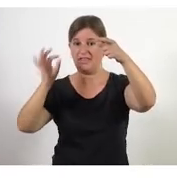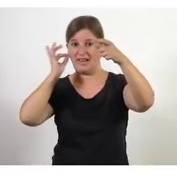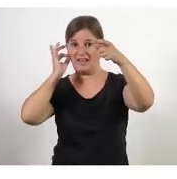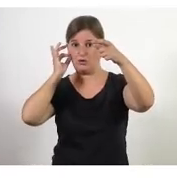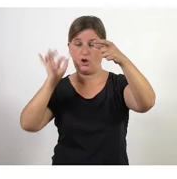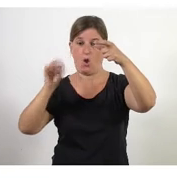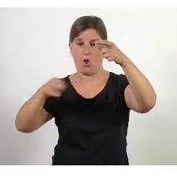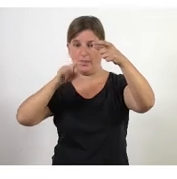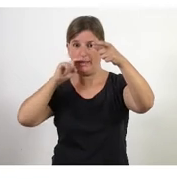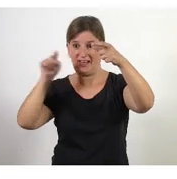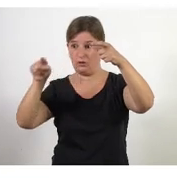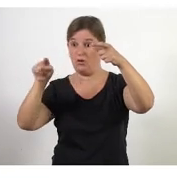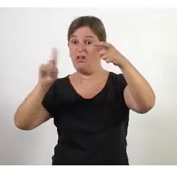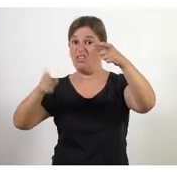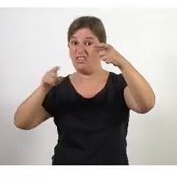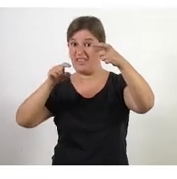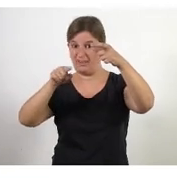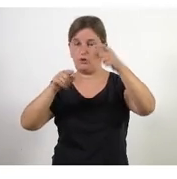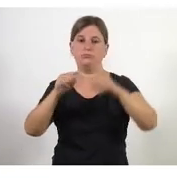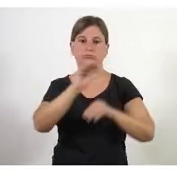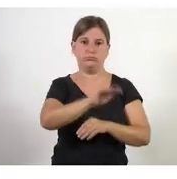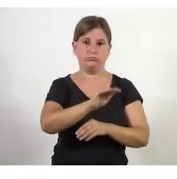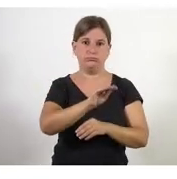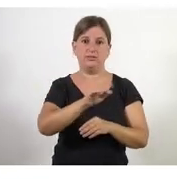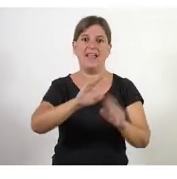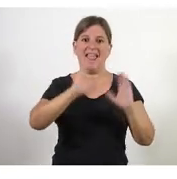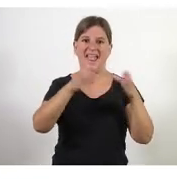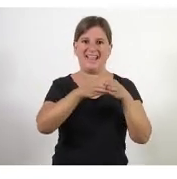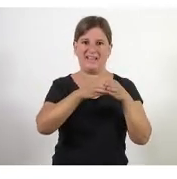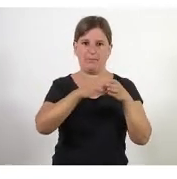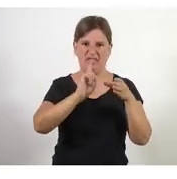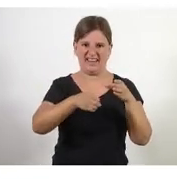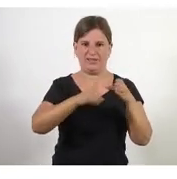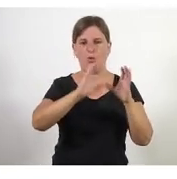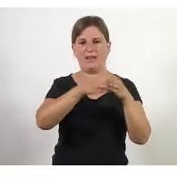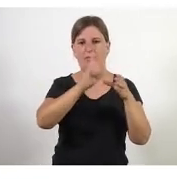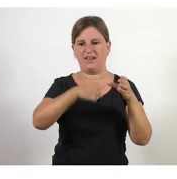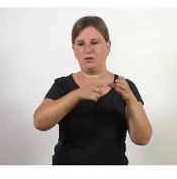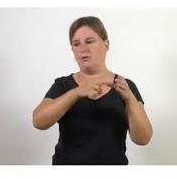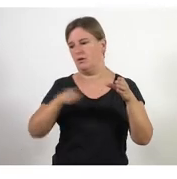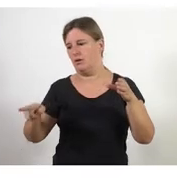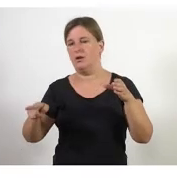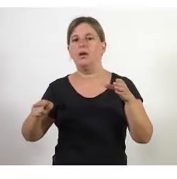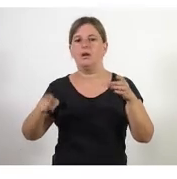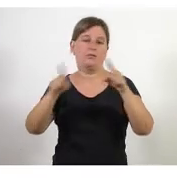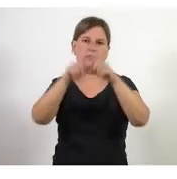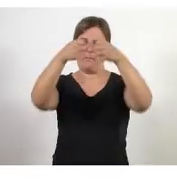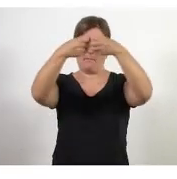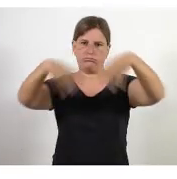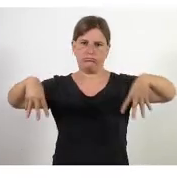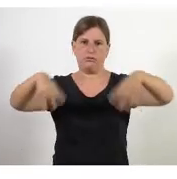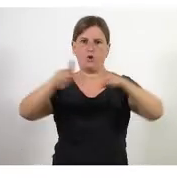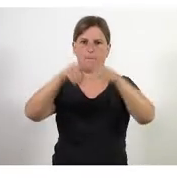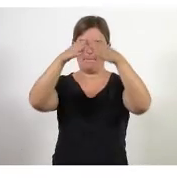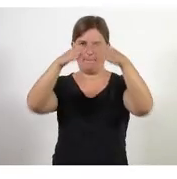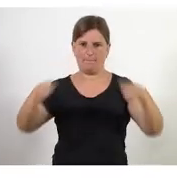i la directora li diu a l'equip directiu i l'equip directiu li diu això és una estructura piramidal a no ser que